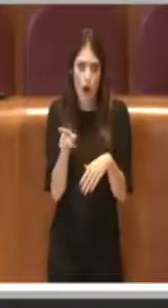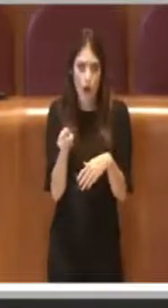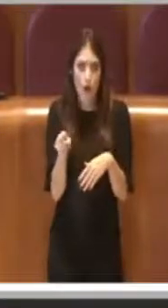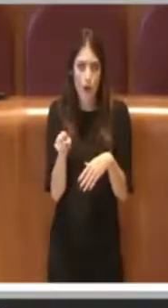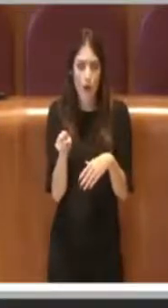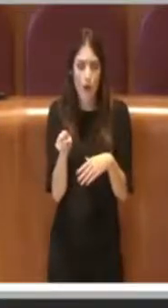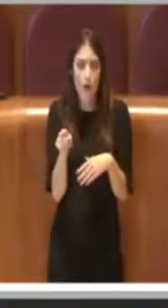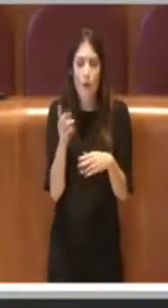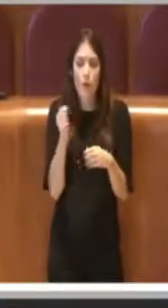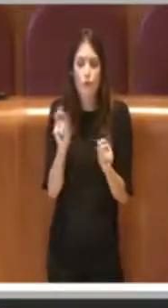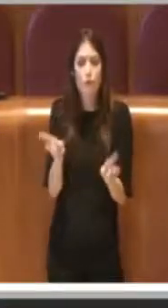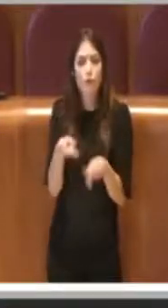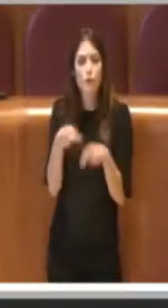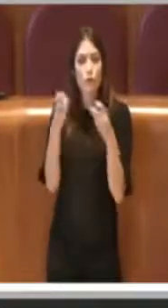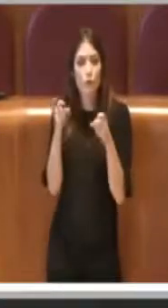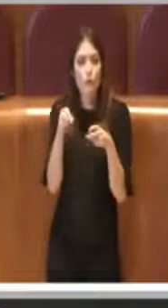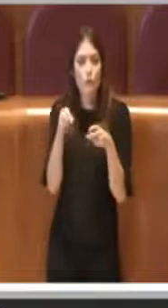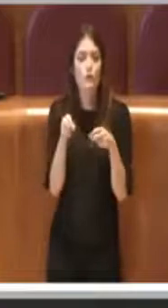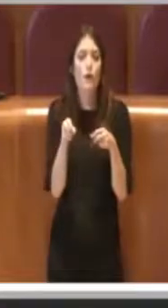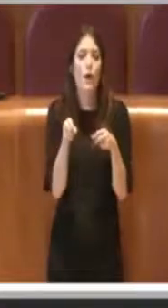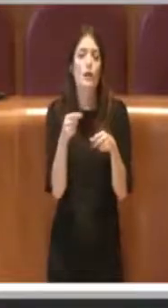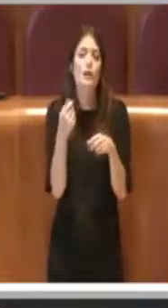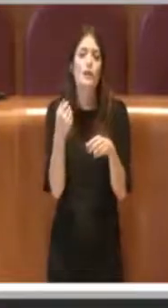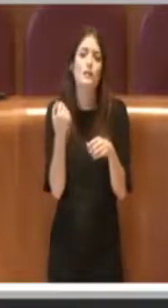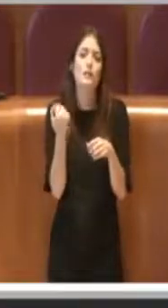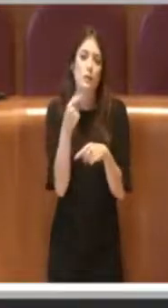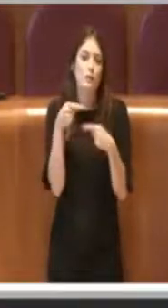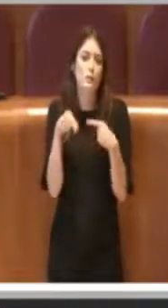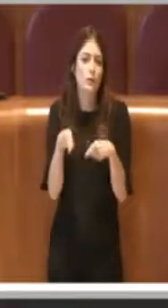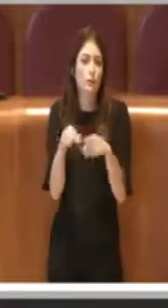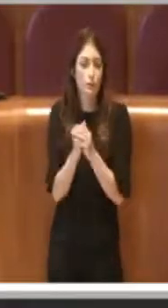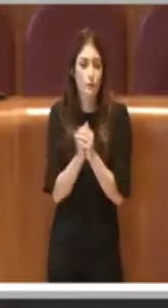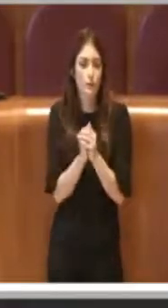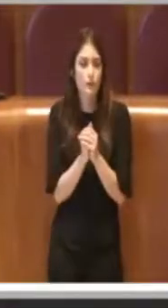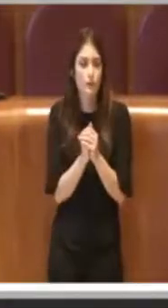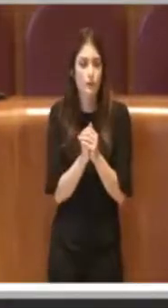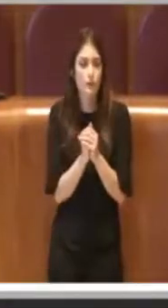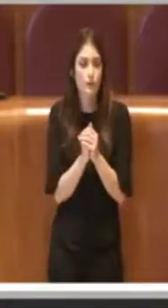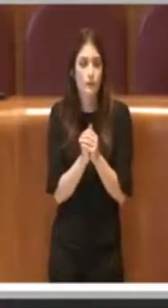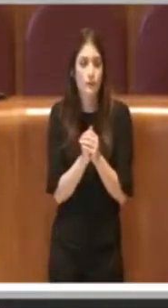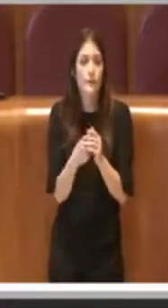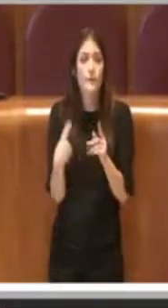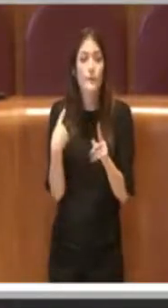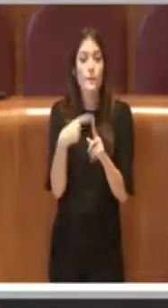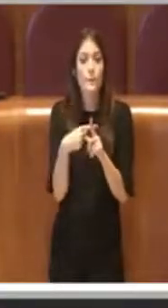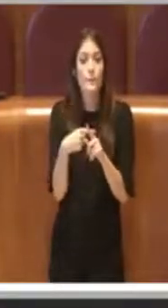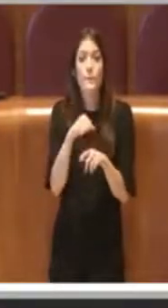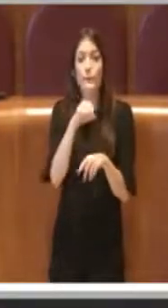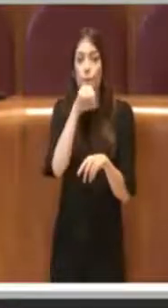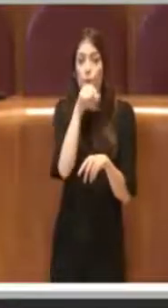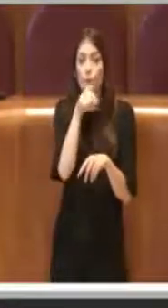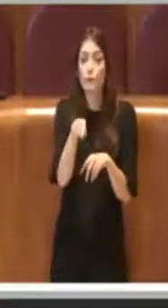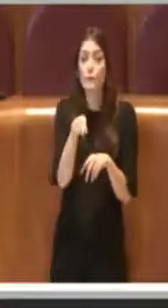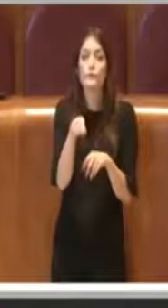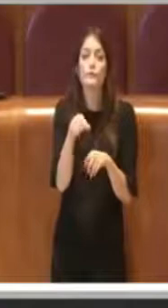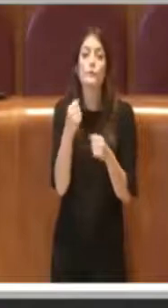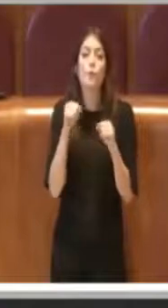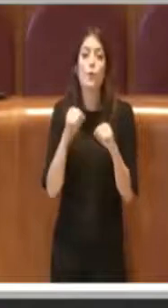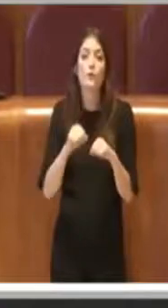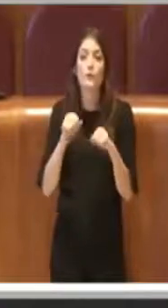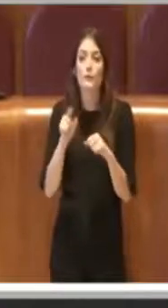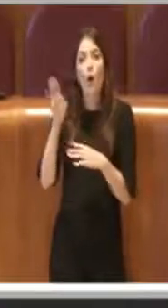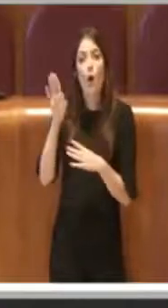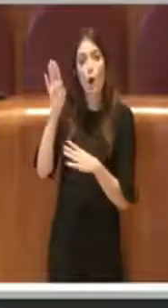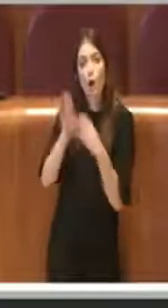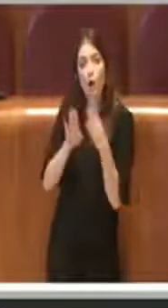servizio di mobilità individuale. Inoltre, grazie alla possibilità del continuo confronto che questa amministrazione ha